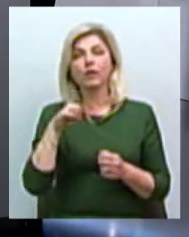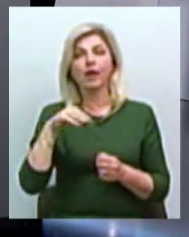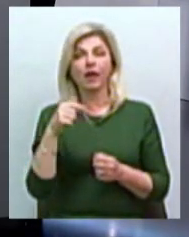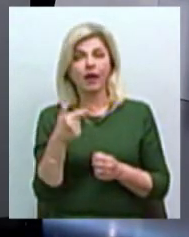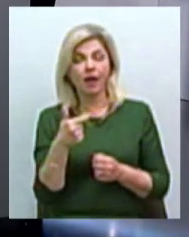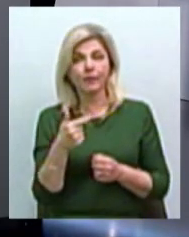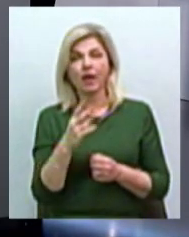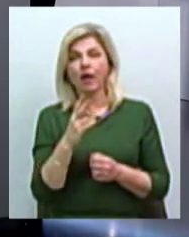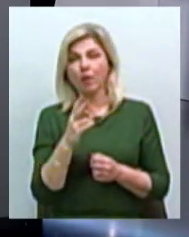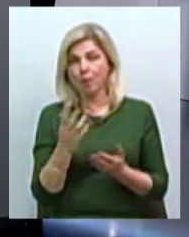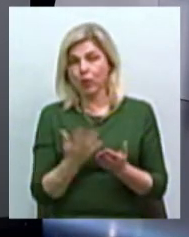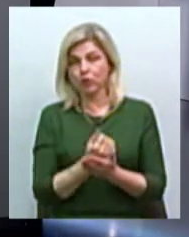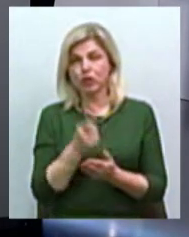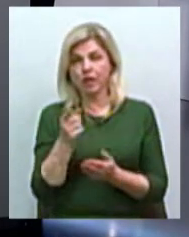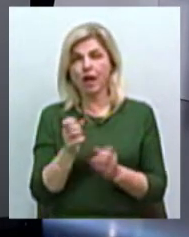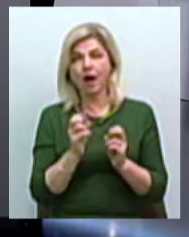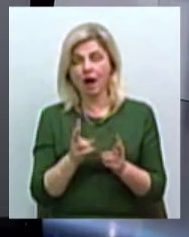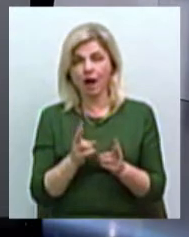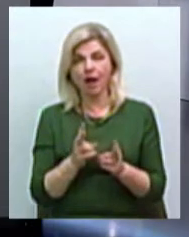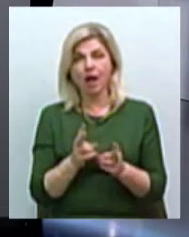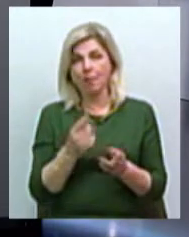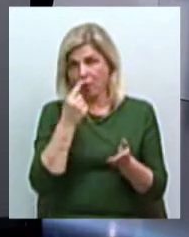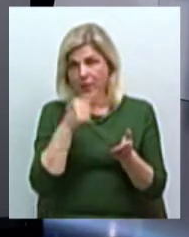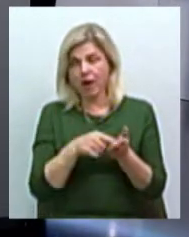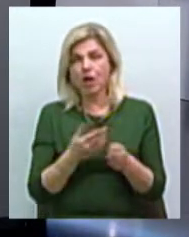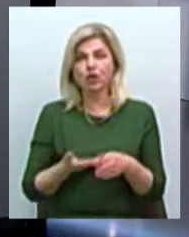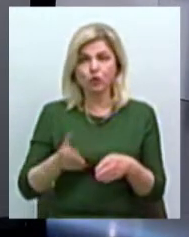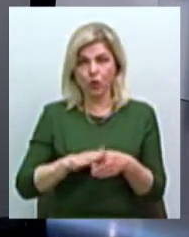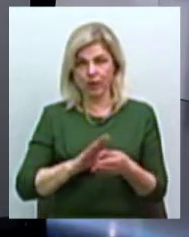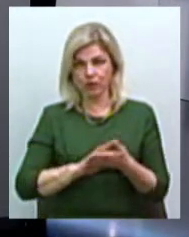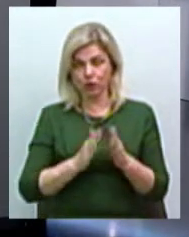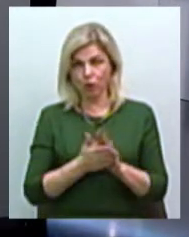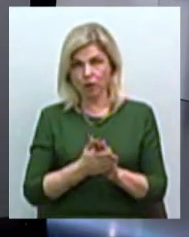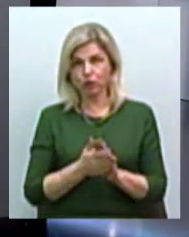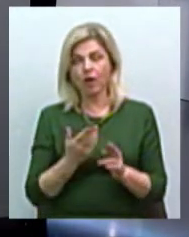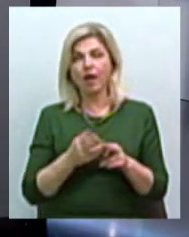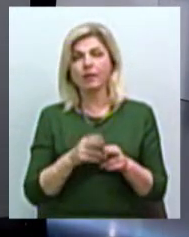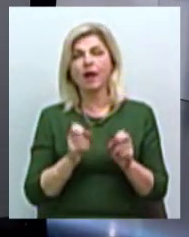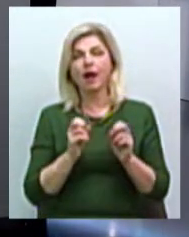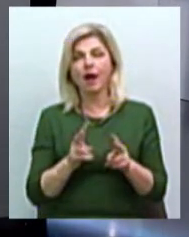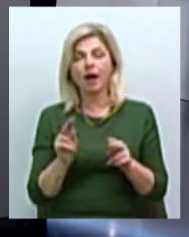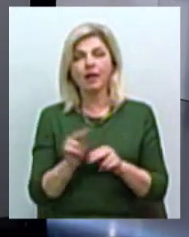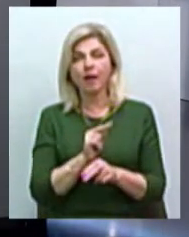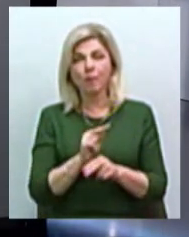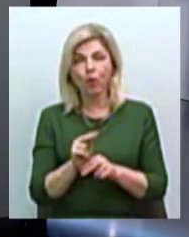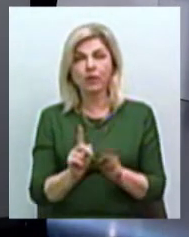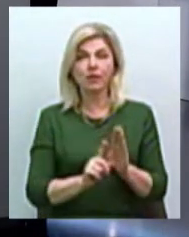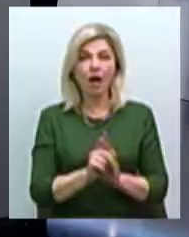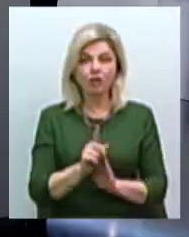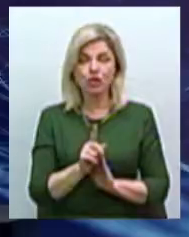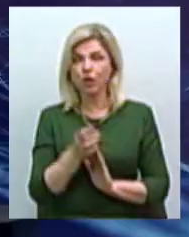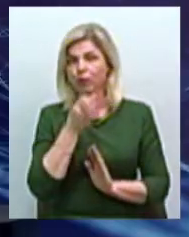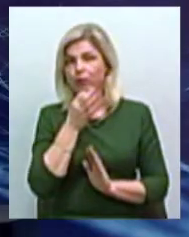сьогодні, вони оказались заложниками дуже непростуї ситуації, коли реформа – це як в ремонті, який начат і не закінчен. І